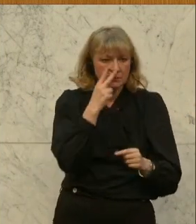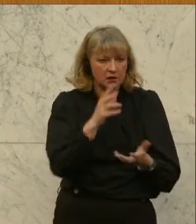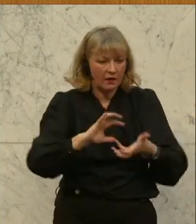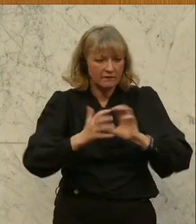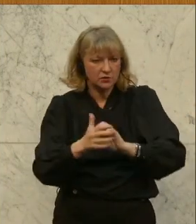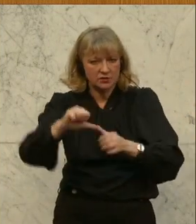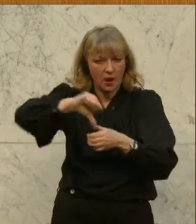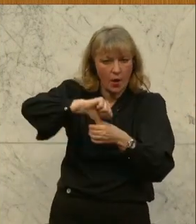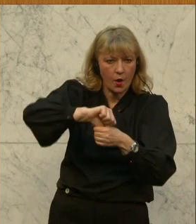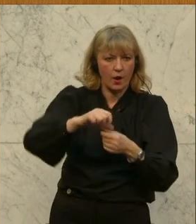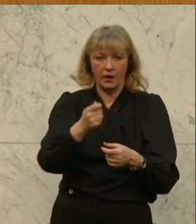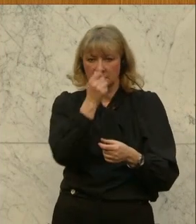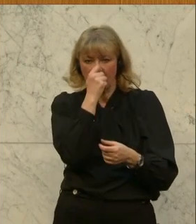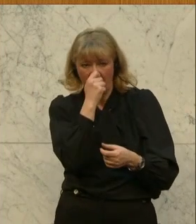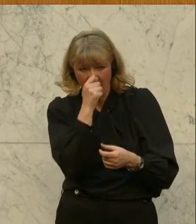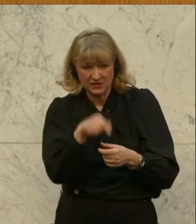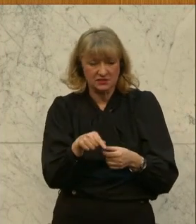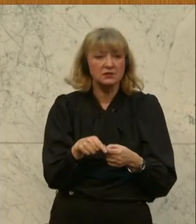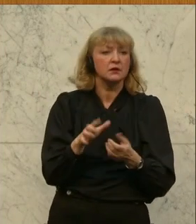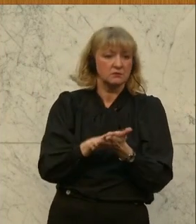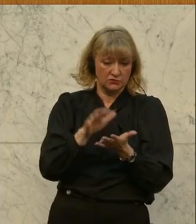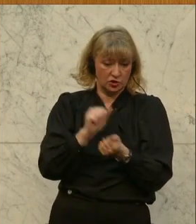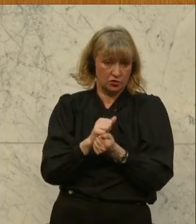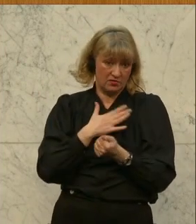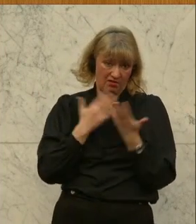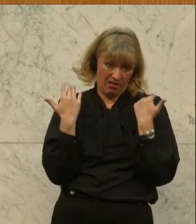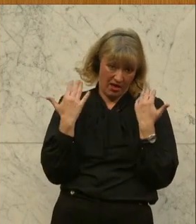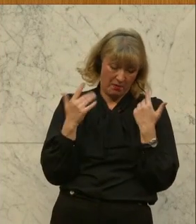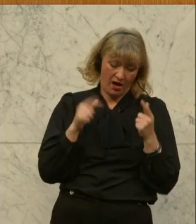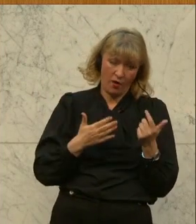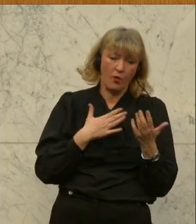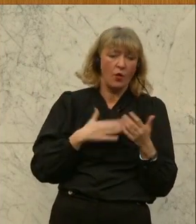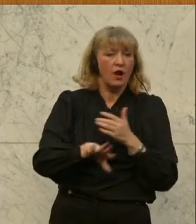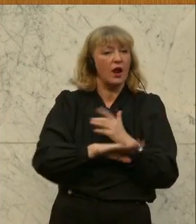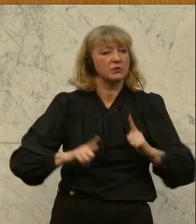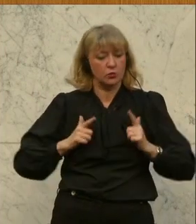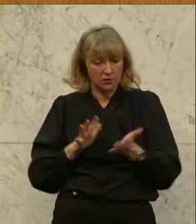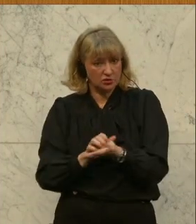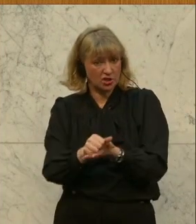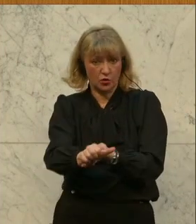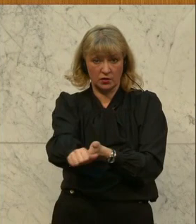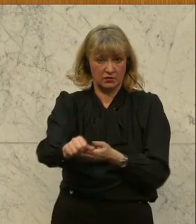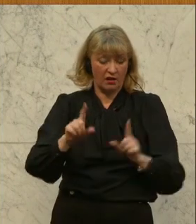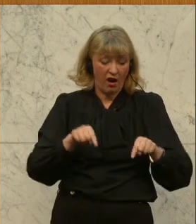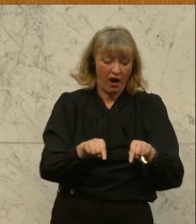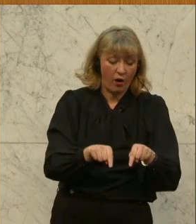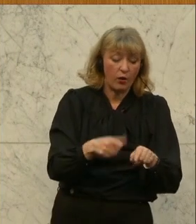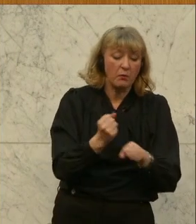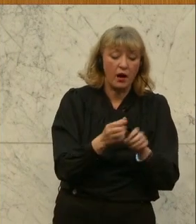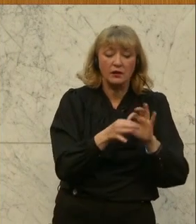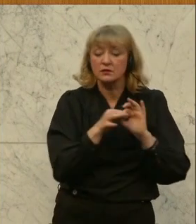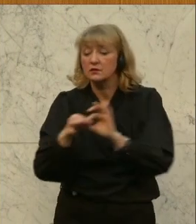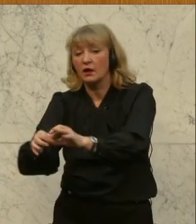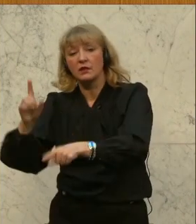und Gas zerstören nicht nur unser Klima und damit unsere Lebensgrundlage. Sie ermöglichen es auch Diktatoren und